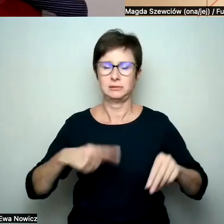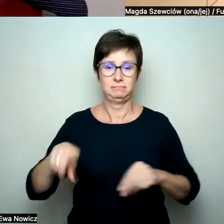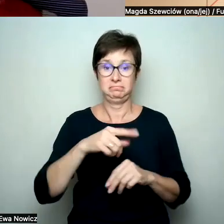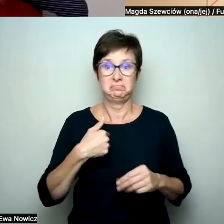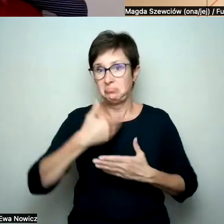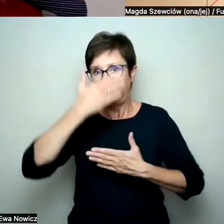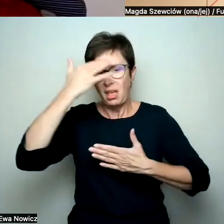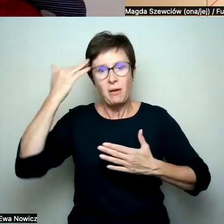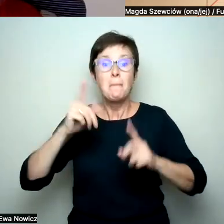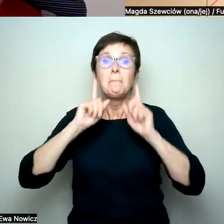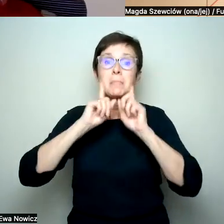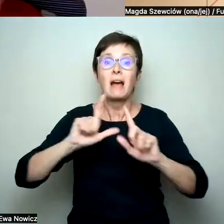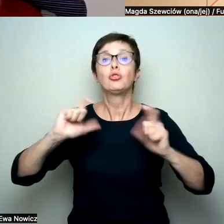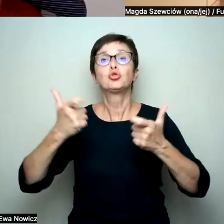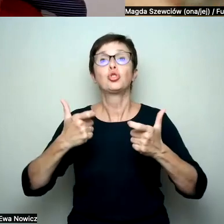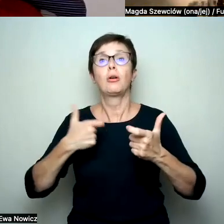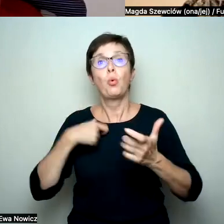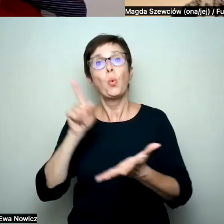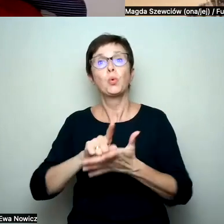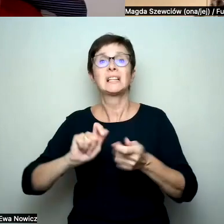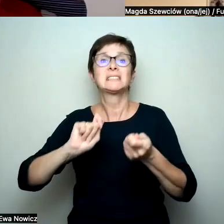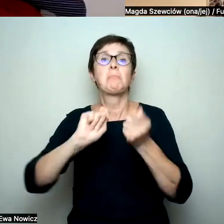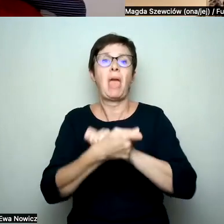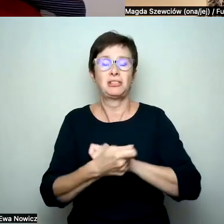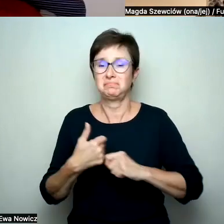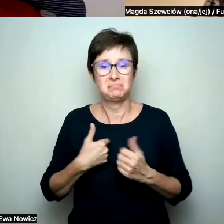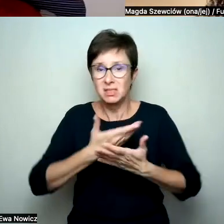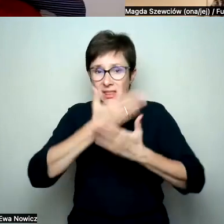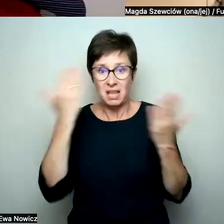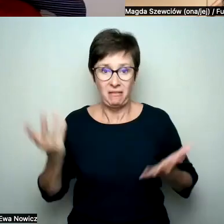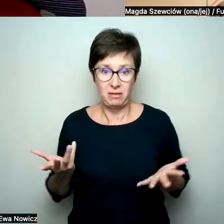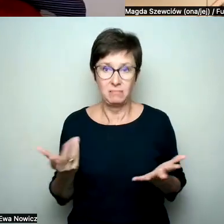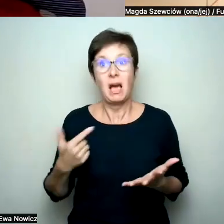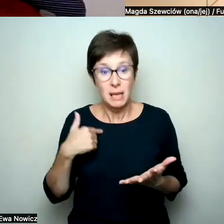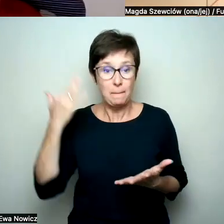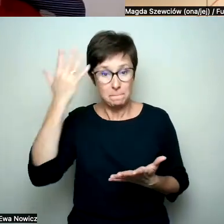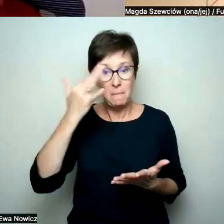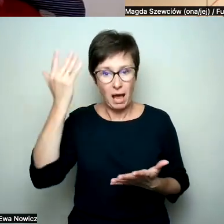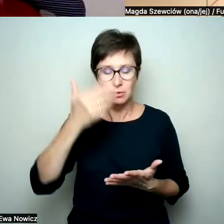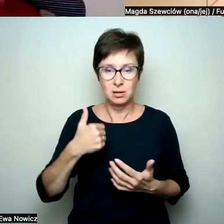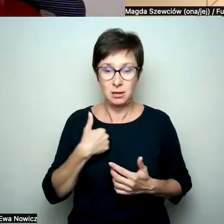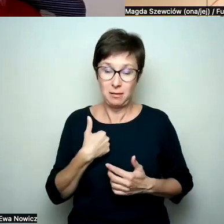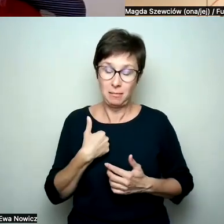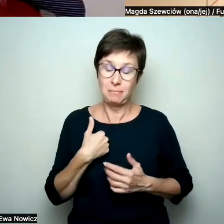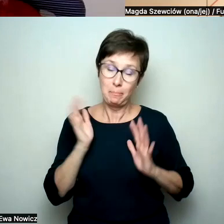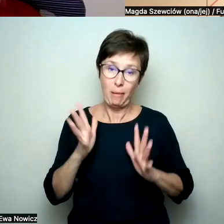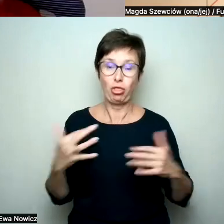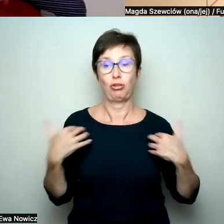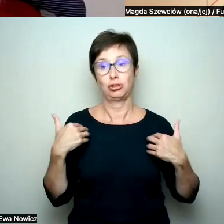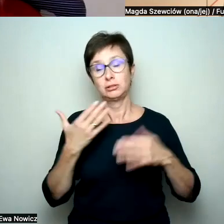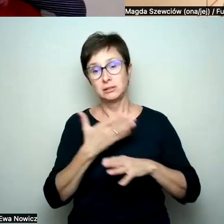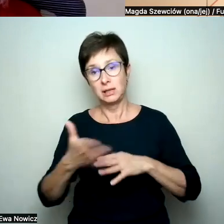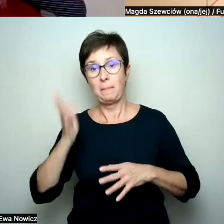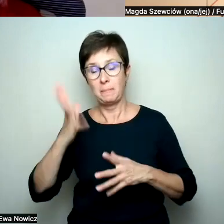zmieniam. Nie wiem, czy kiedykolwiek uda mi się coś zmienić, choć oczywiście marzę o tym, że dożyję takich czasów zmian